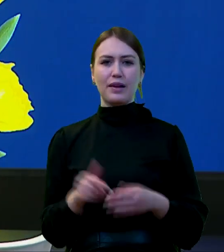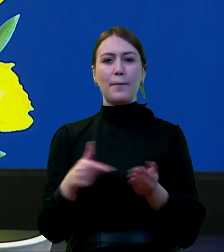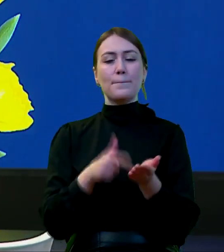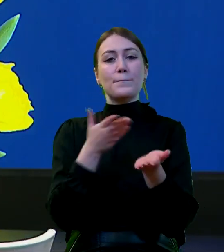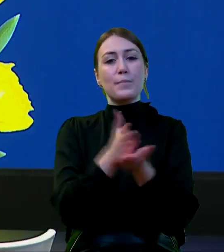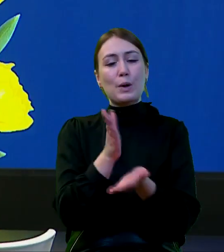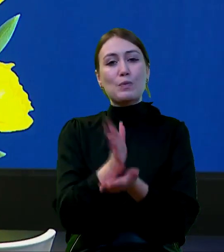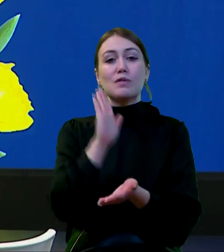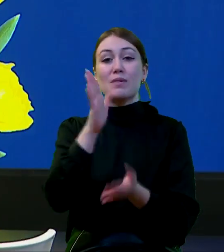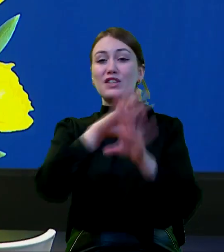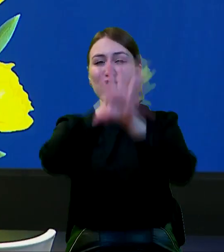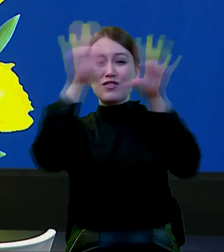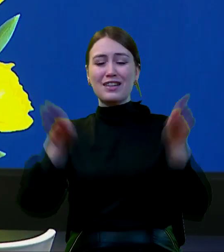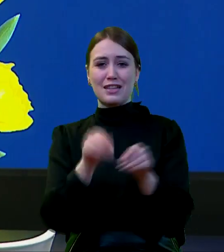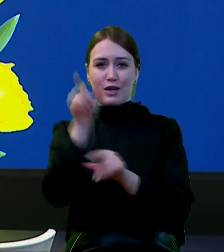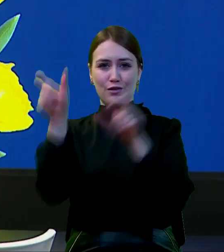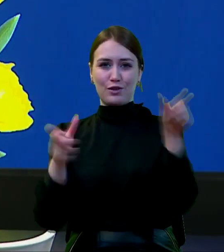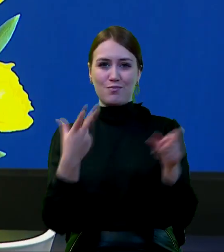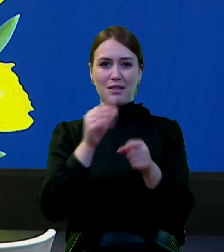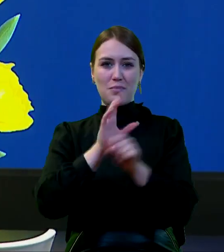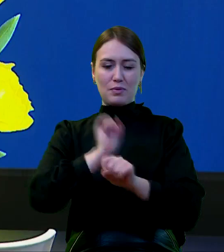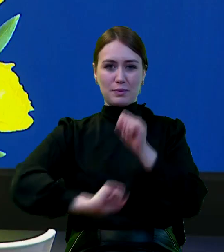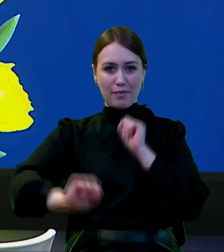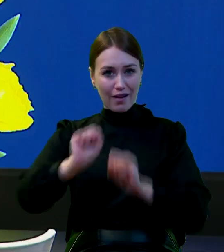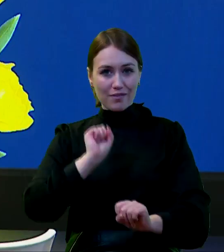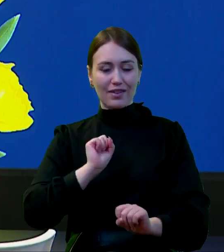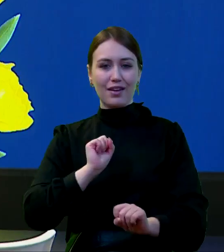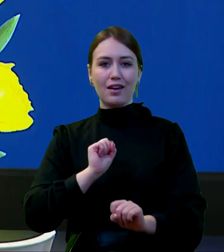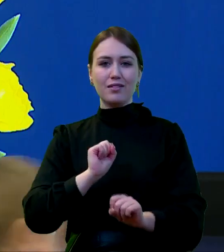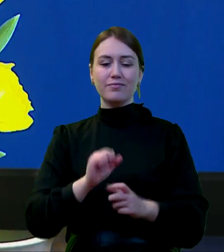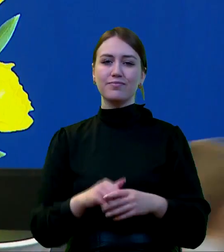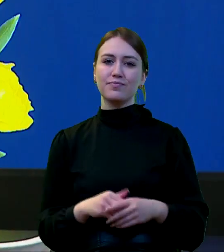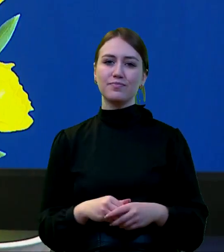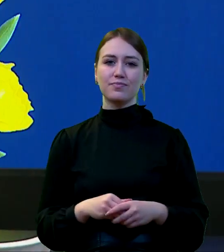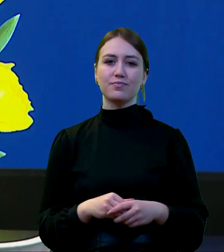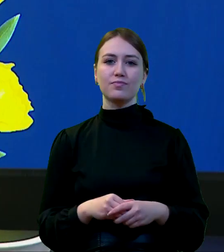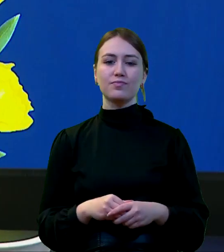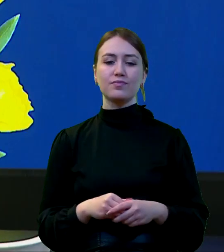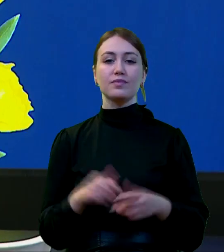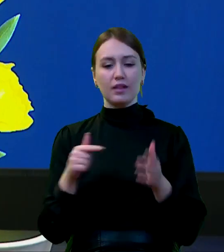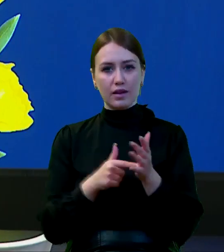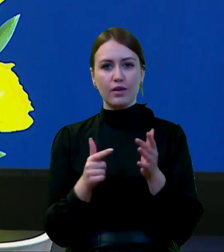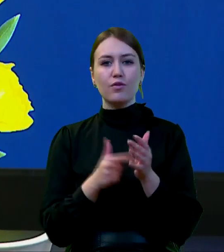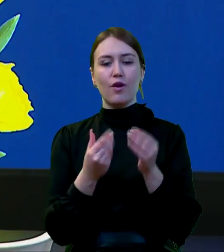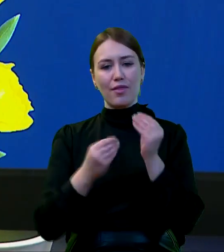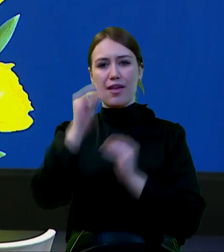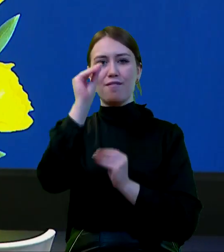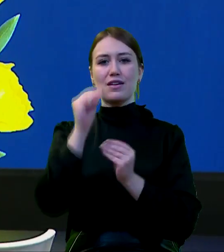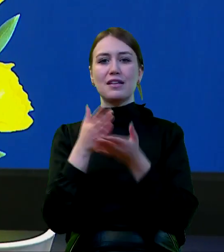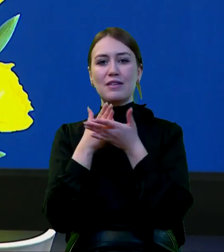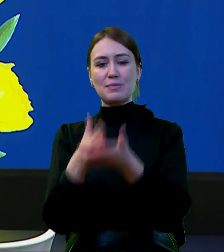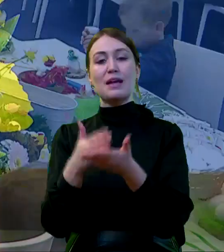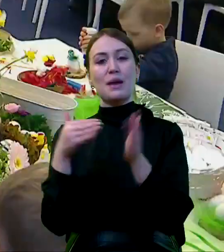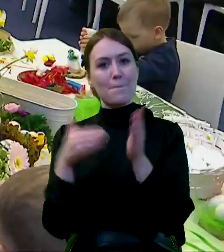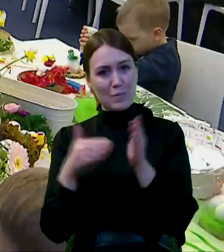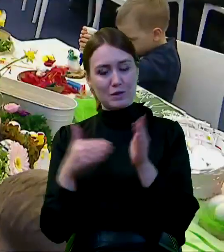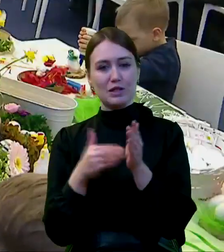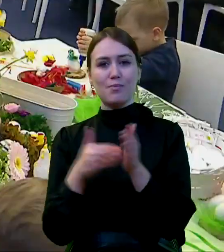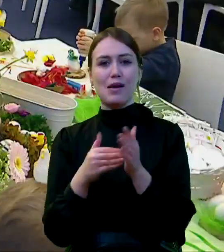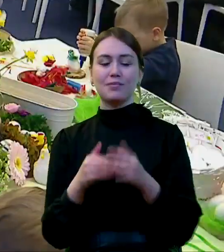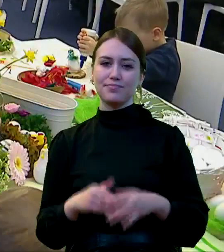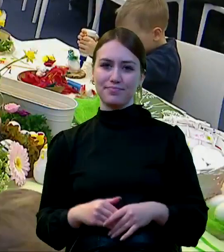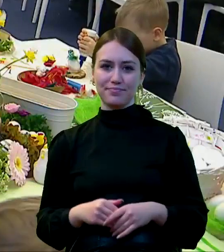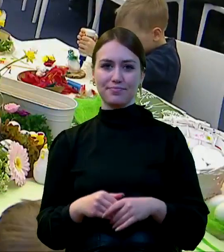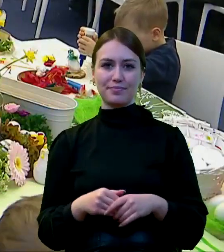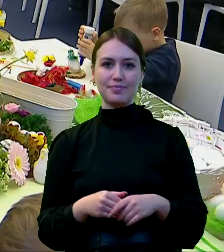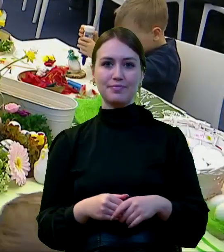pomocą zostaną objęte wszystkie osoby z niepełnosprawnością, które takiego najwyższego poziomu wsparcia potrzebują,